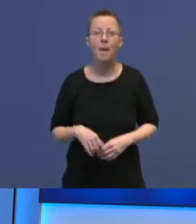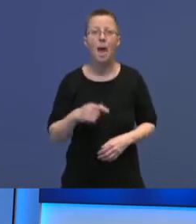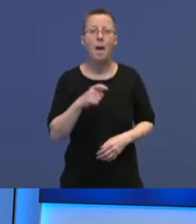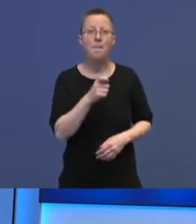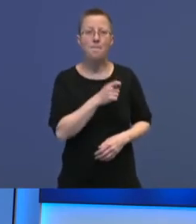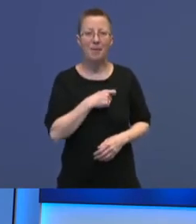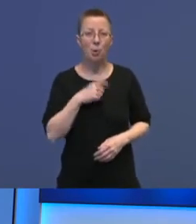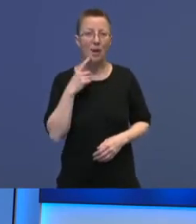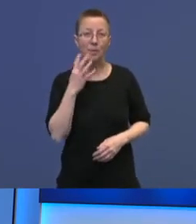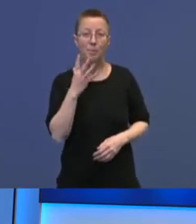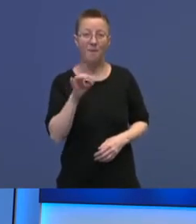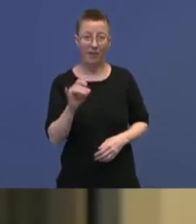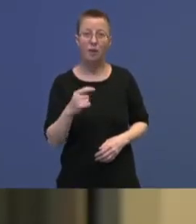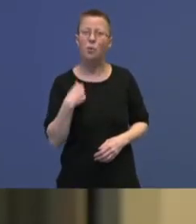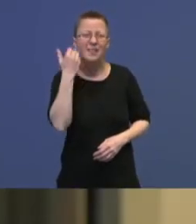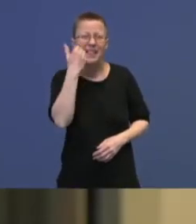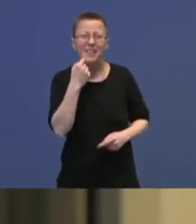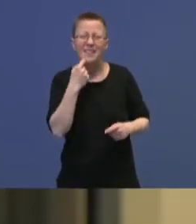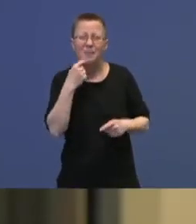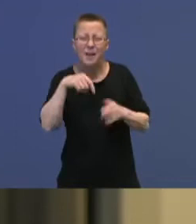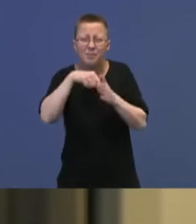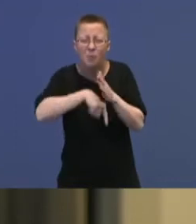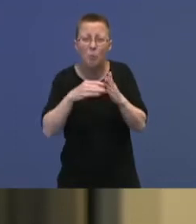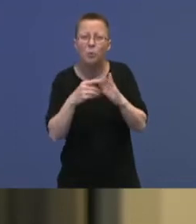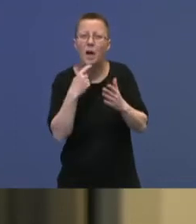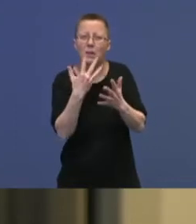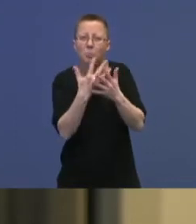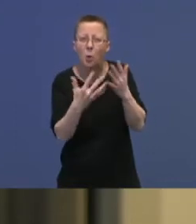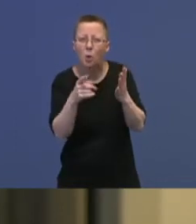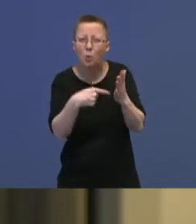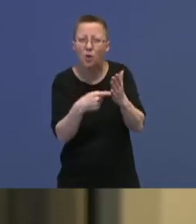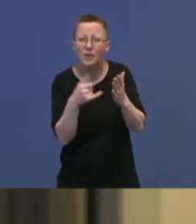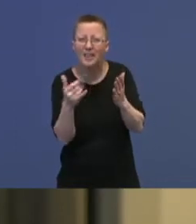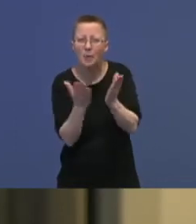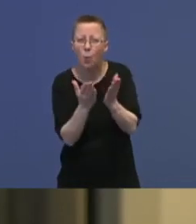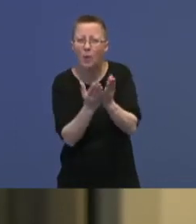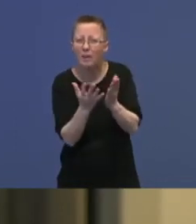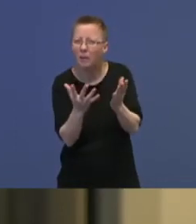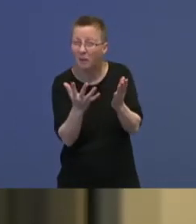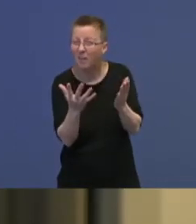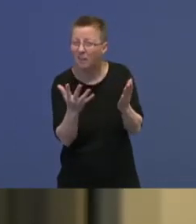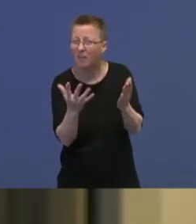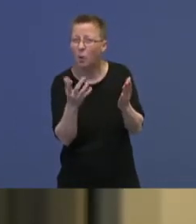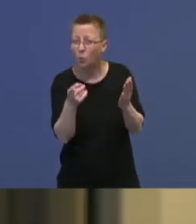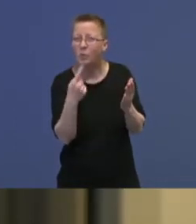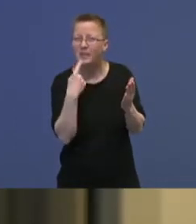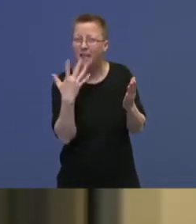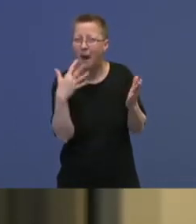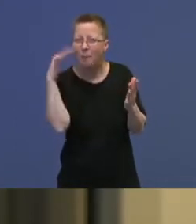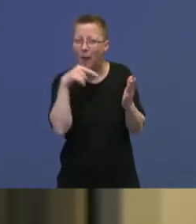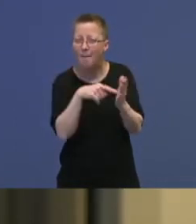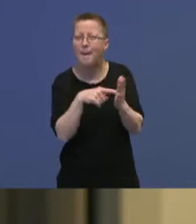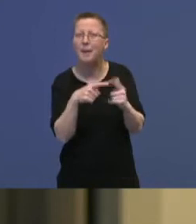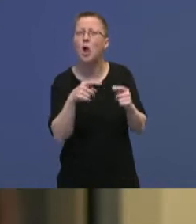P4, jeg vil gjerne be deg utdype litt det siste du var inne på der, den språkutfordringen, særlig i skoleverket. Du identifiserer jo problemet, men